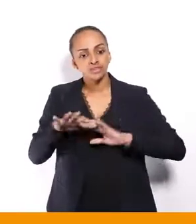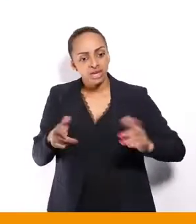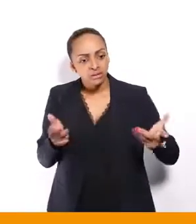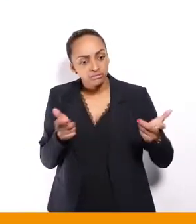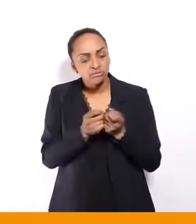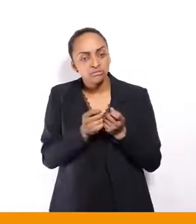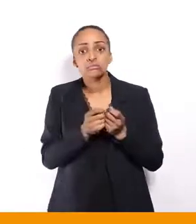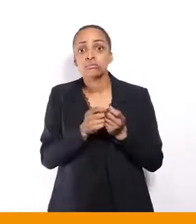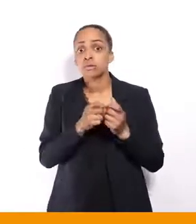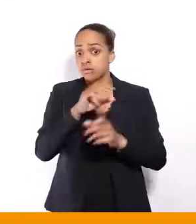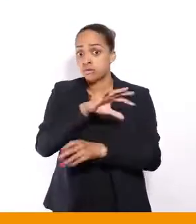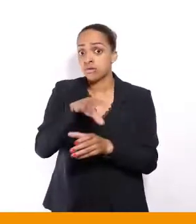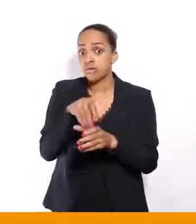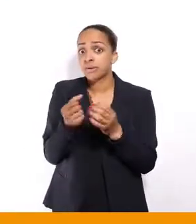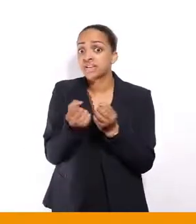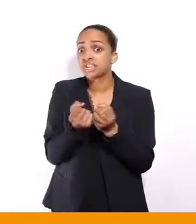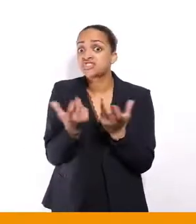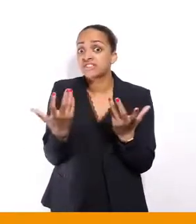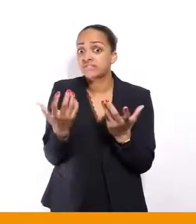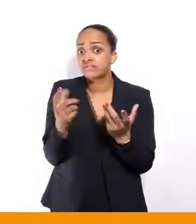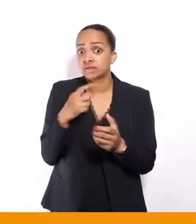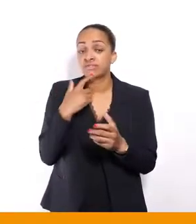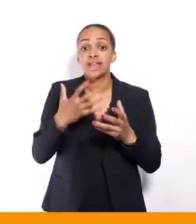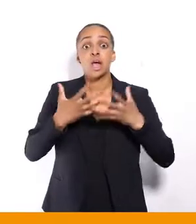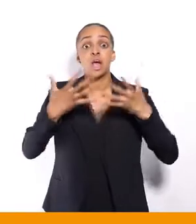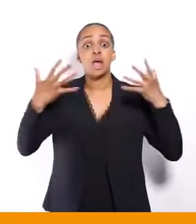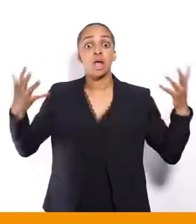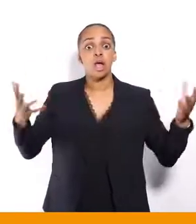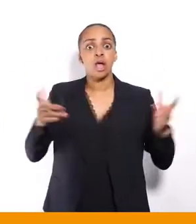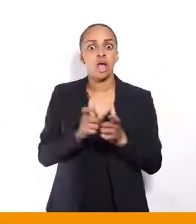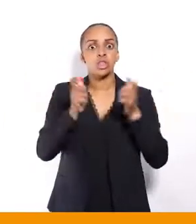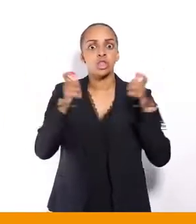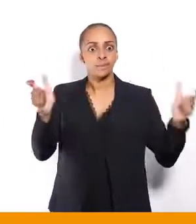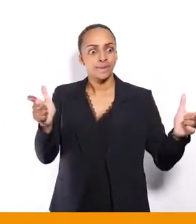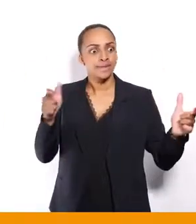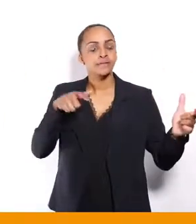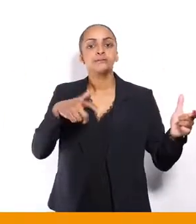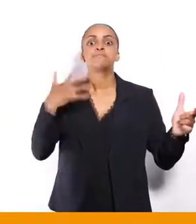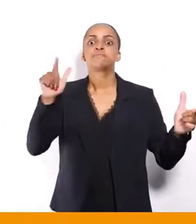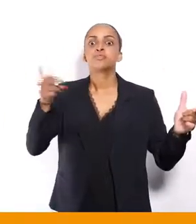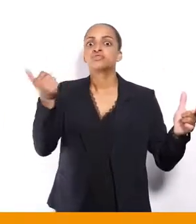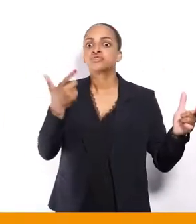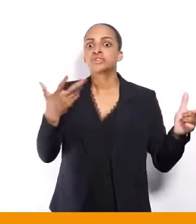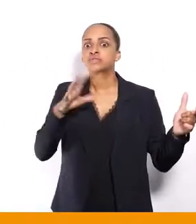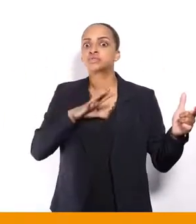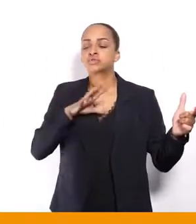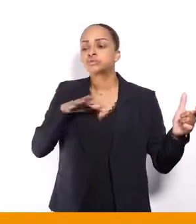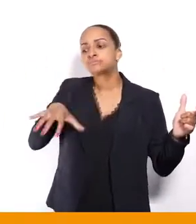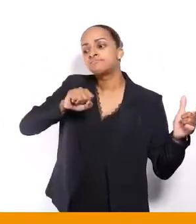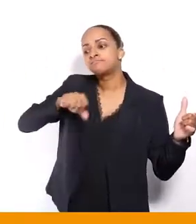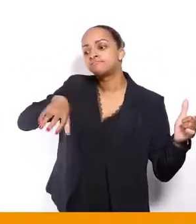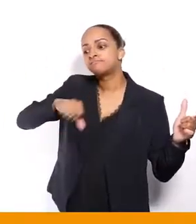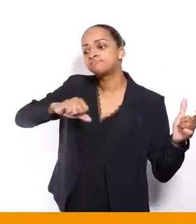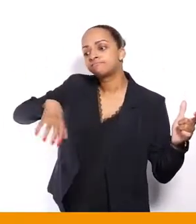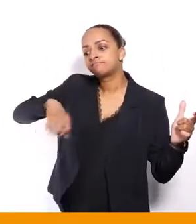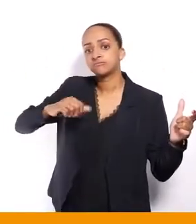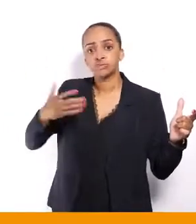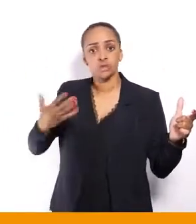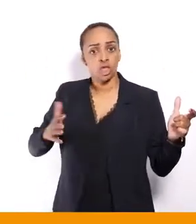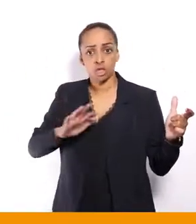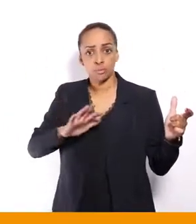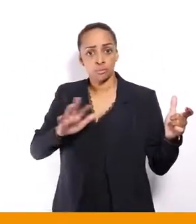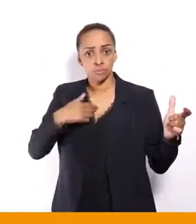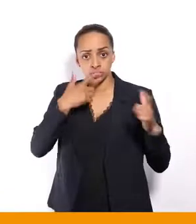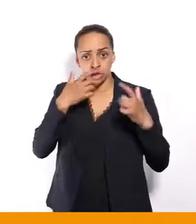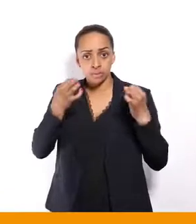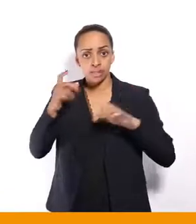je parle là dans les grandes entreprises, eh bien, fait, même ça, ça n'existe plus, voilà, ça, c'est en train de reculer, ça n